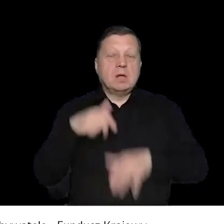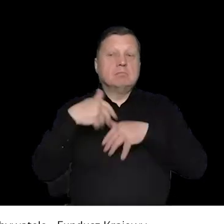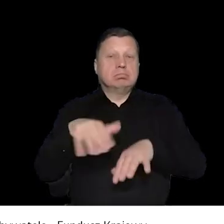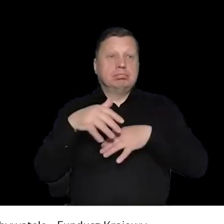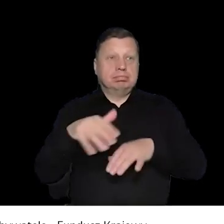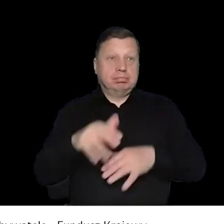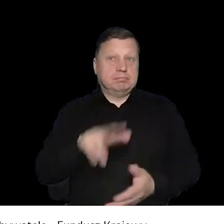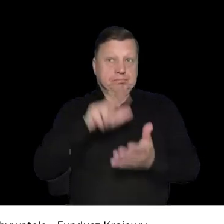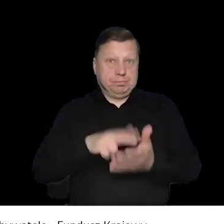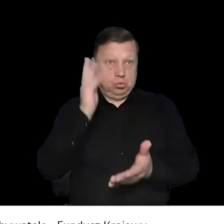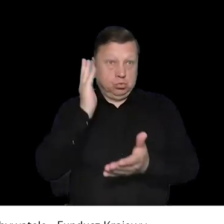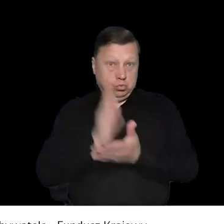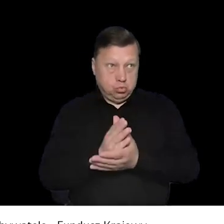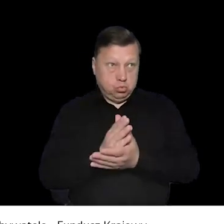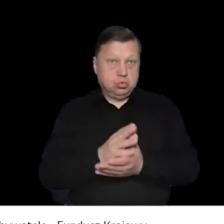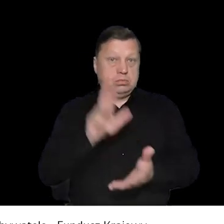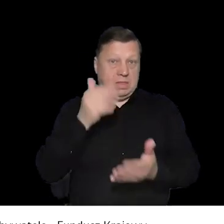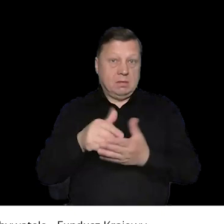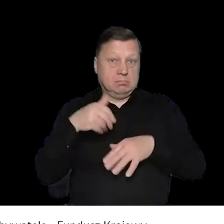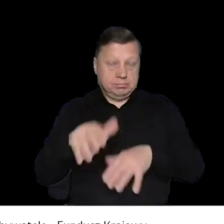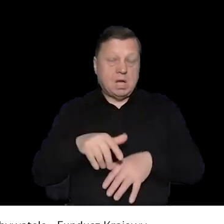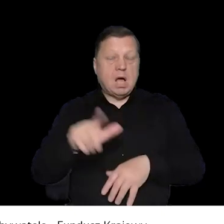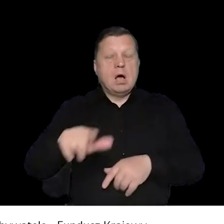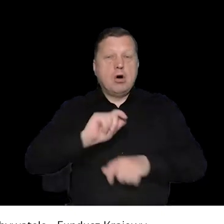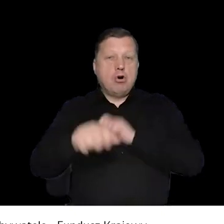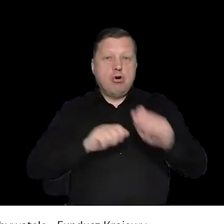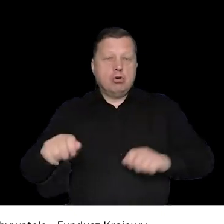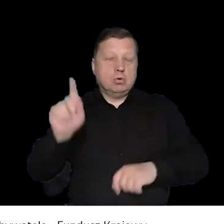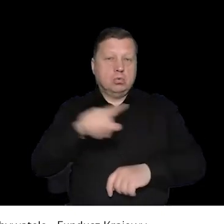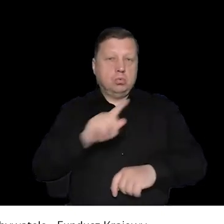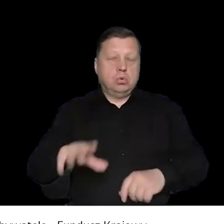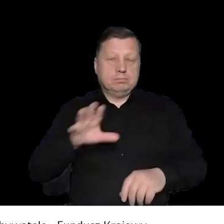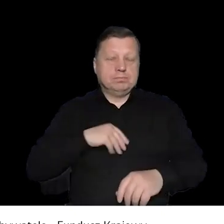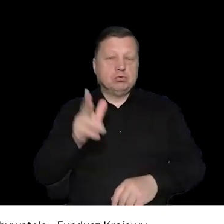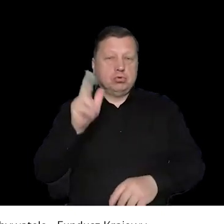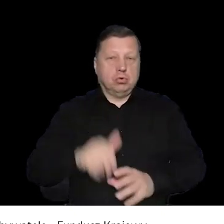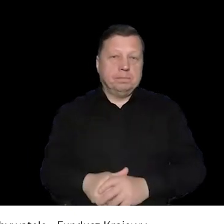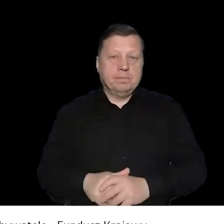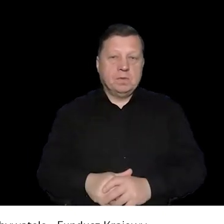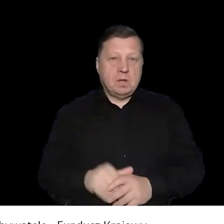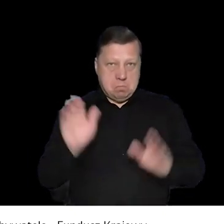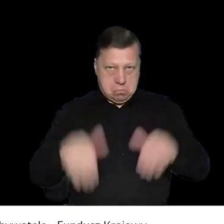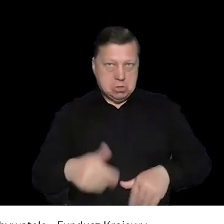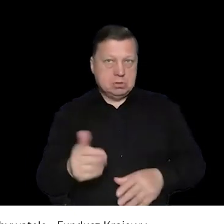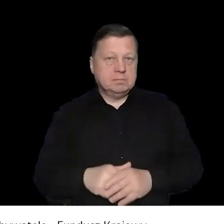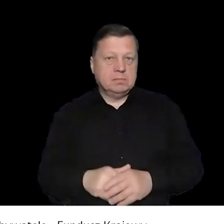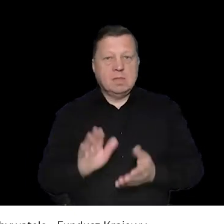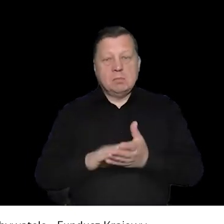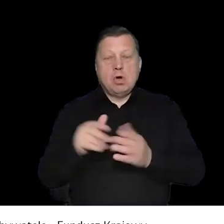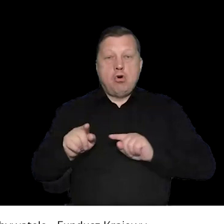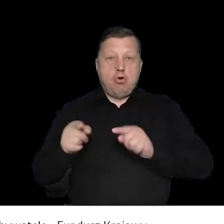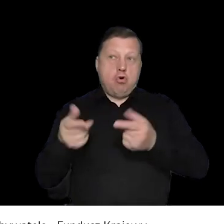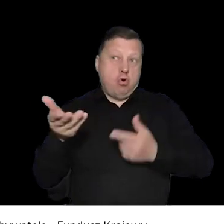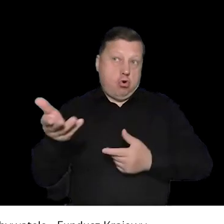jest takie chyba dosyć, będzie to proste pytanie. Kiedy i kto może rozwiązać legalne zgromadzenie? Czyli czy w ogóle